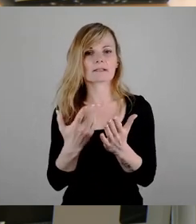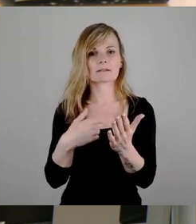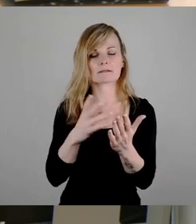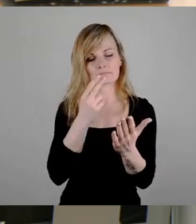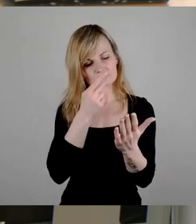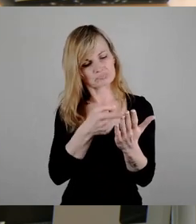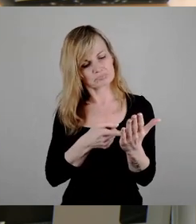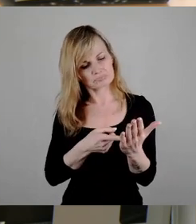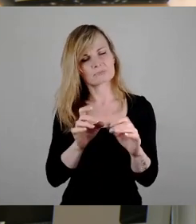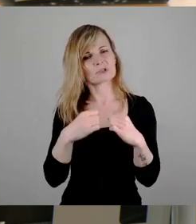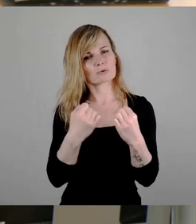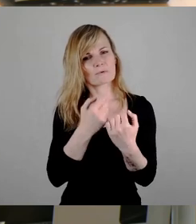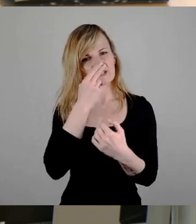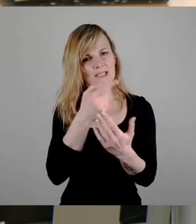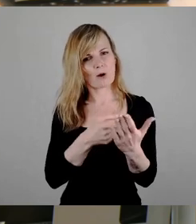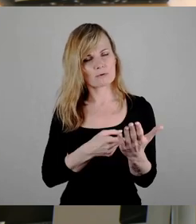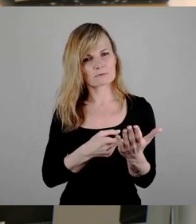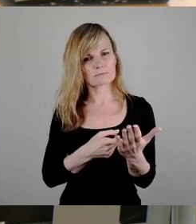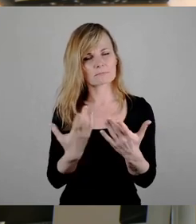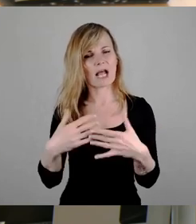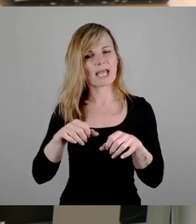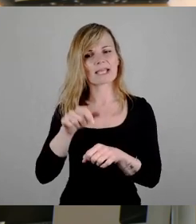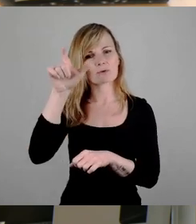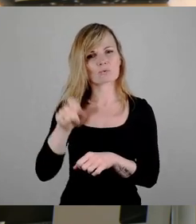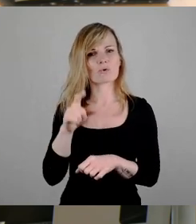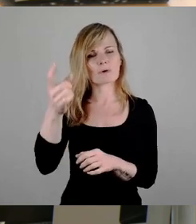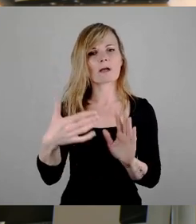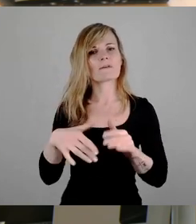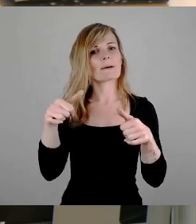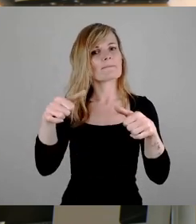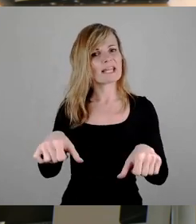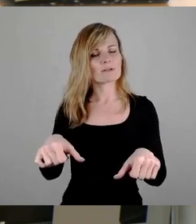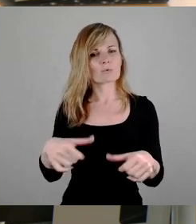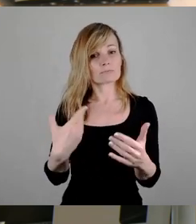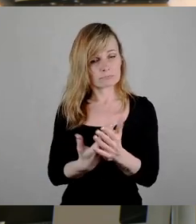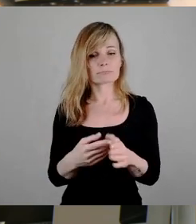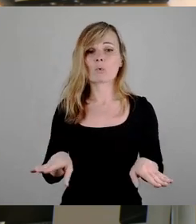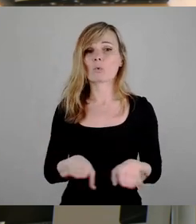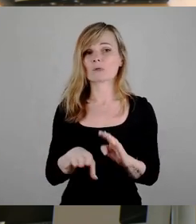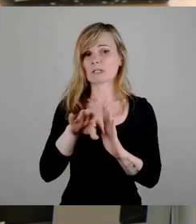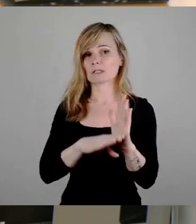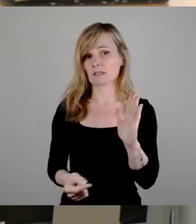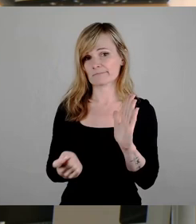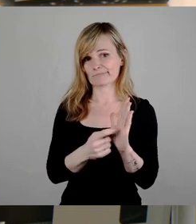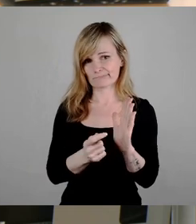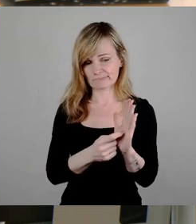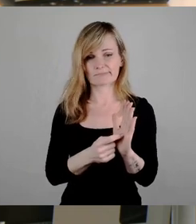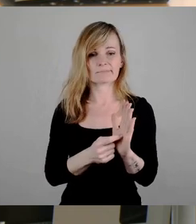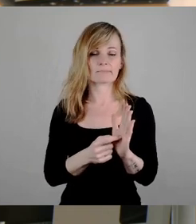jetzt schon zutreffend die Eigentümerverpflichtung, die im Grundgesetz steht. Es gibt weiterhin, wenn man ein Stück weiter weg geht,